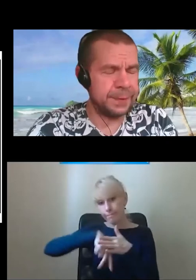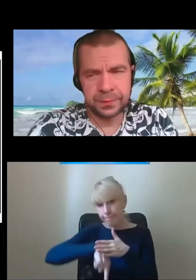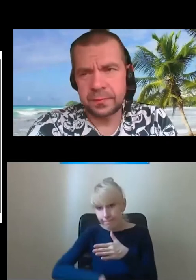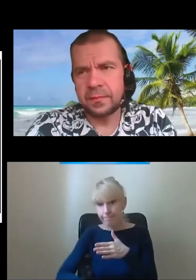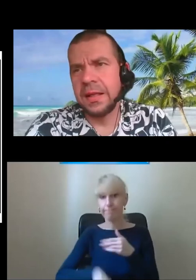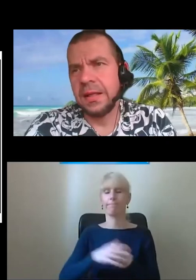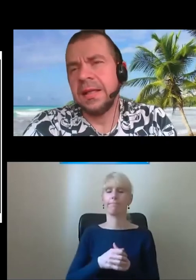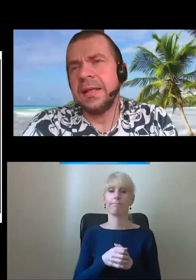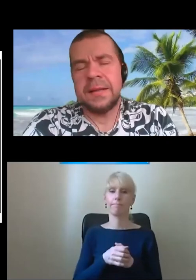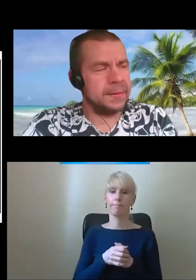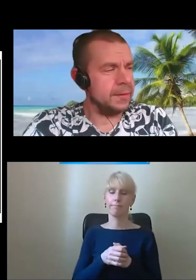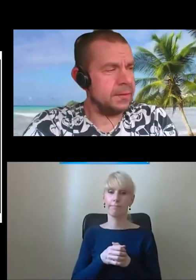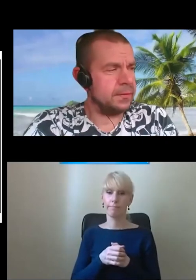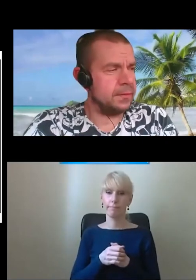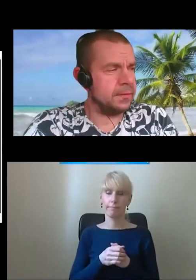platformy.